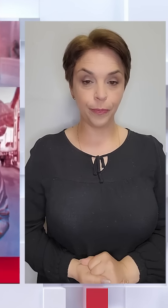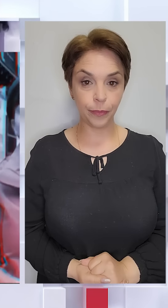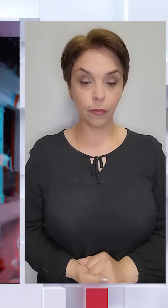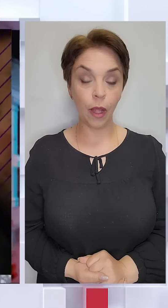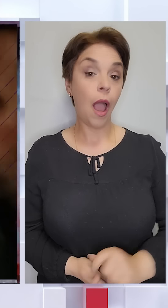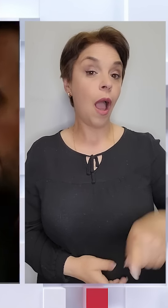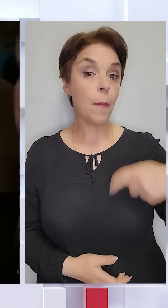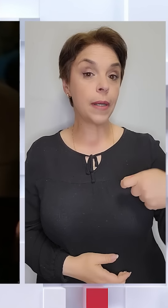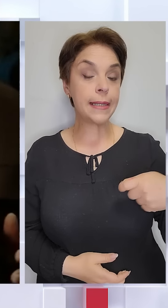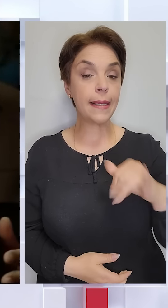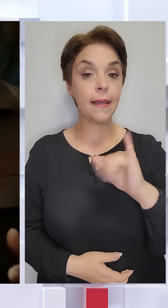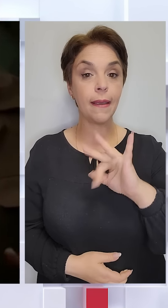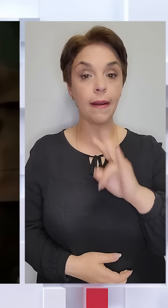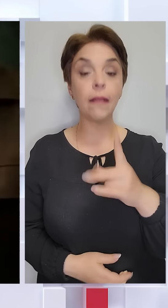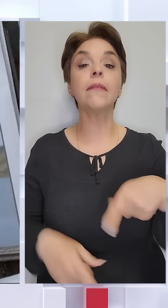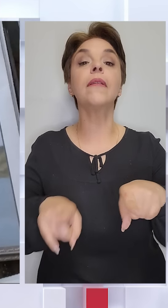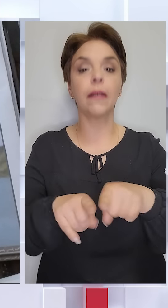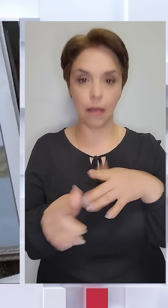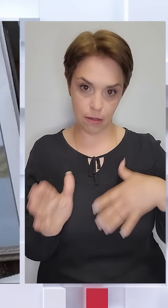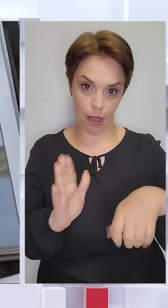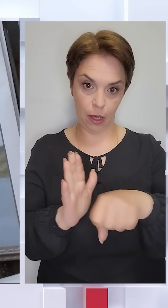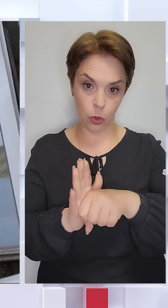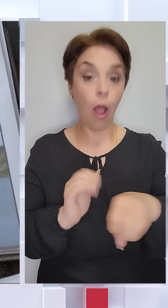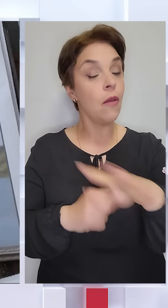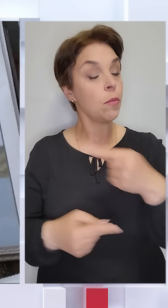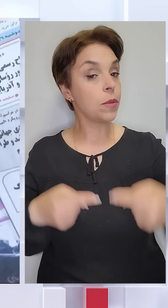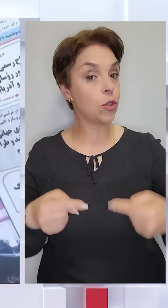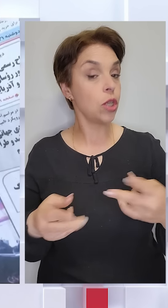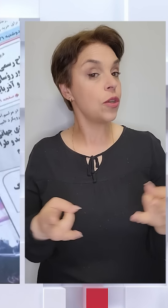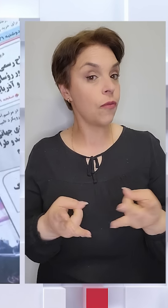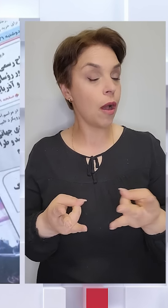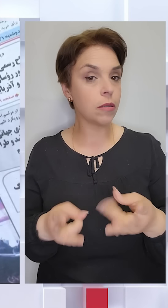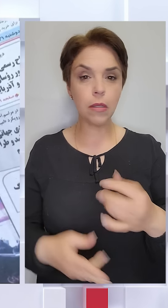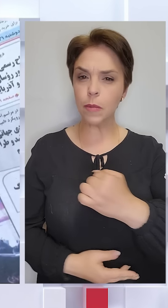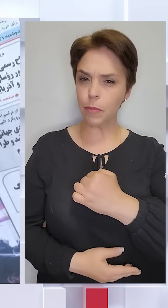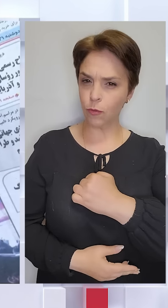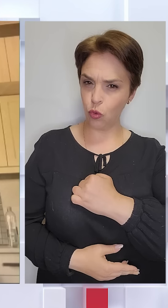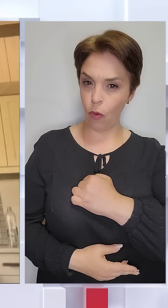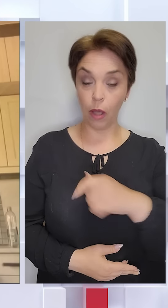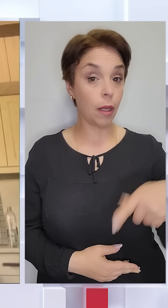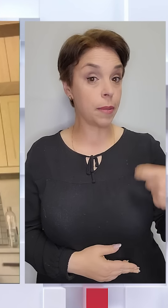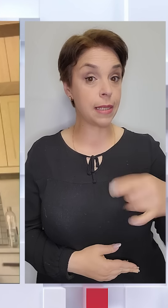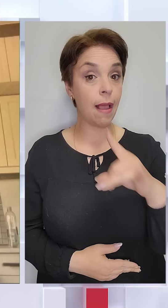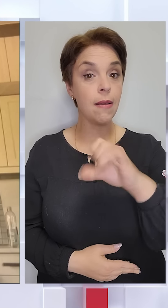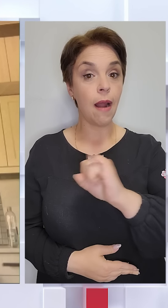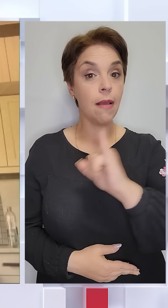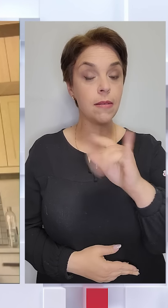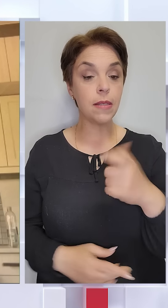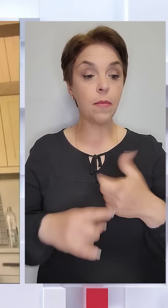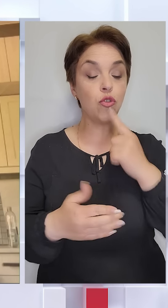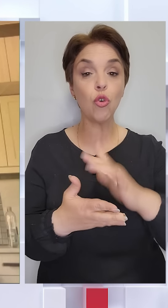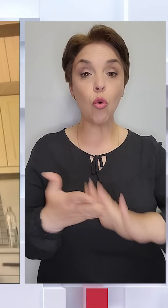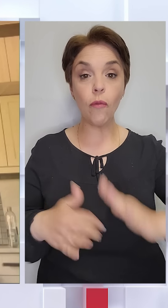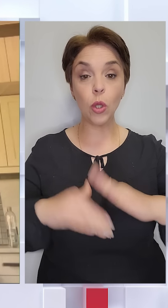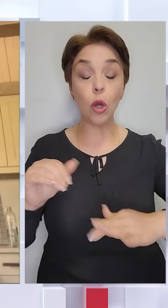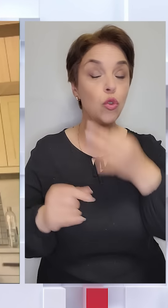Президент Ірану таки загинув, а Європа сперечається, чи варто співчувати. Президента Раїсі більше крові на руках,